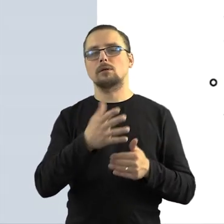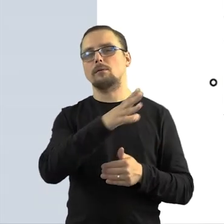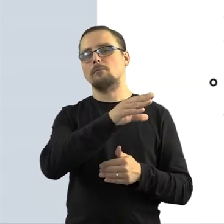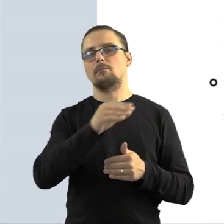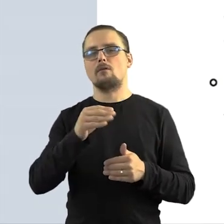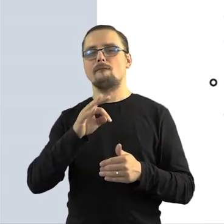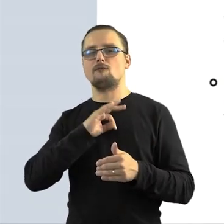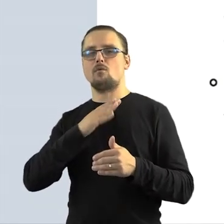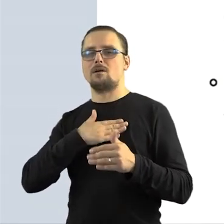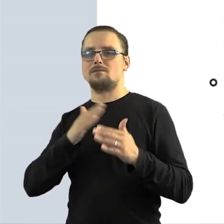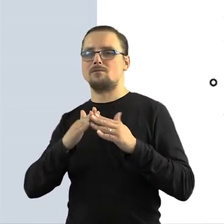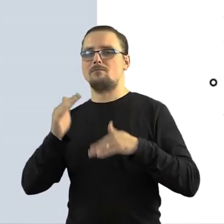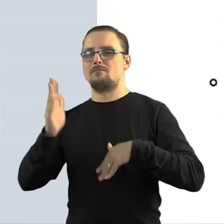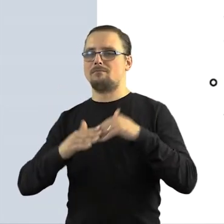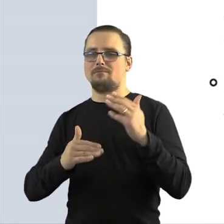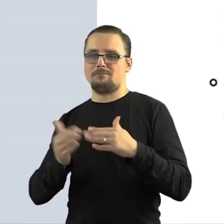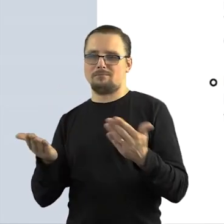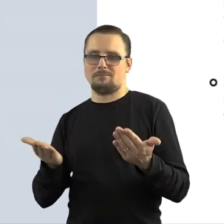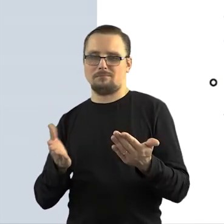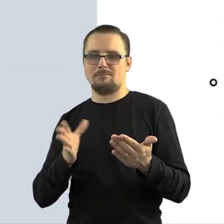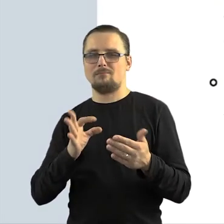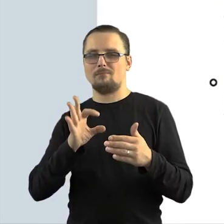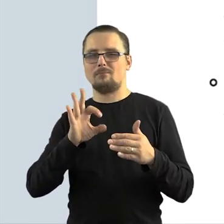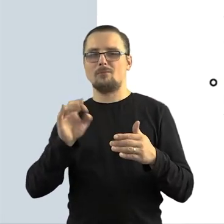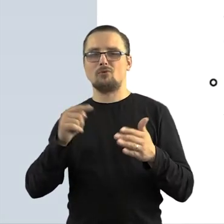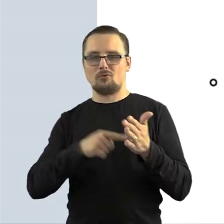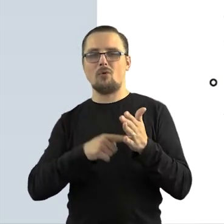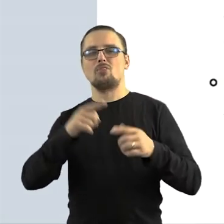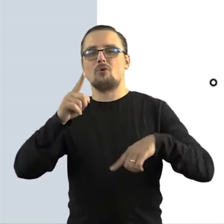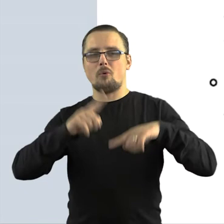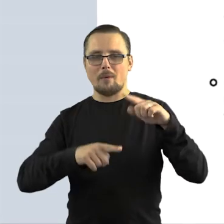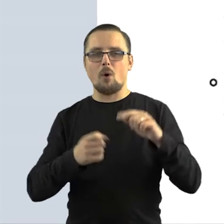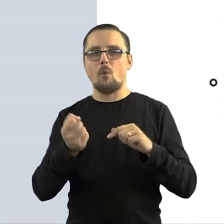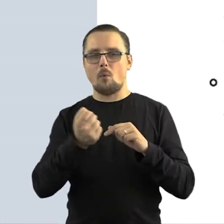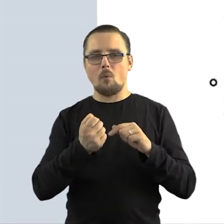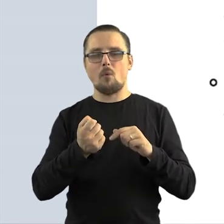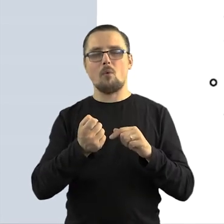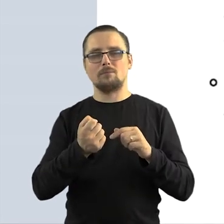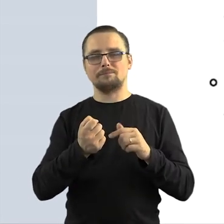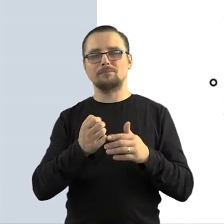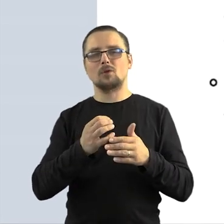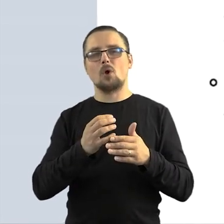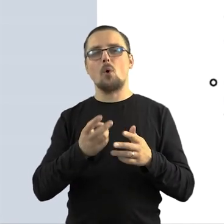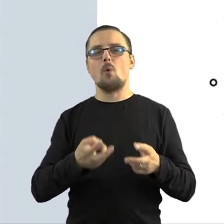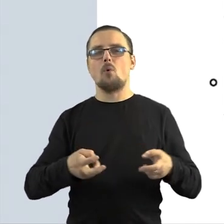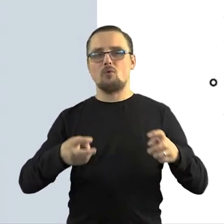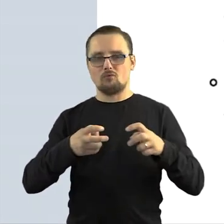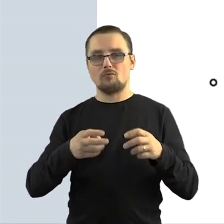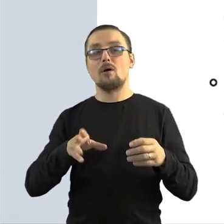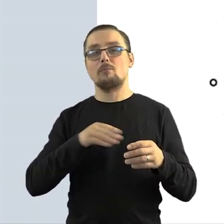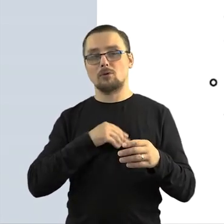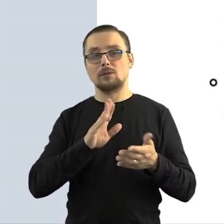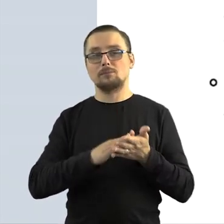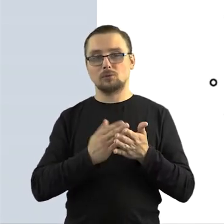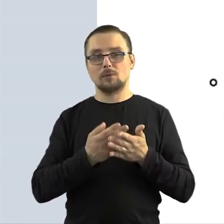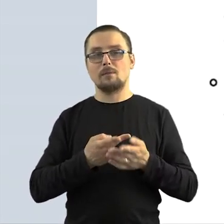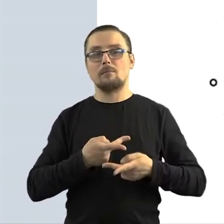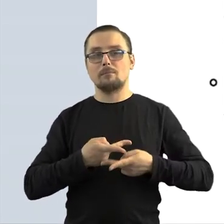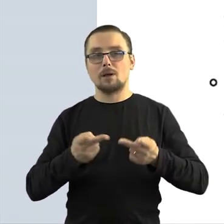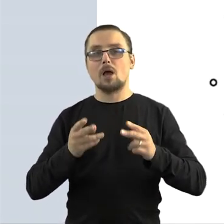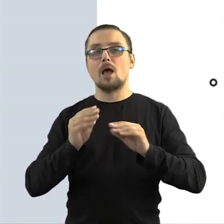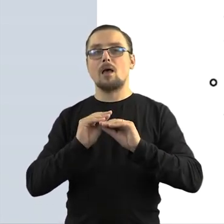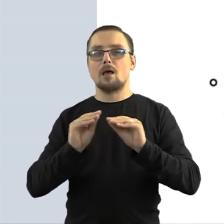projektów budowlanych do postawienia sobie domu. Ponieważ to będzie normalne wykorzystanie tego typu utworów, możemy takiego typu